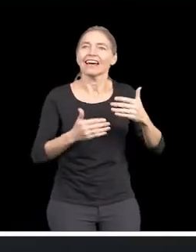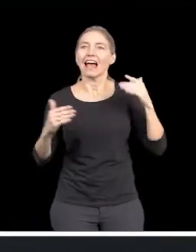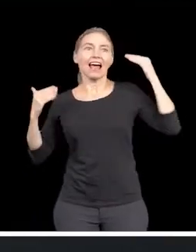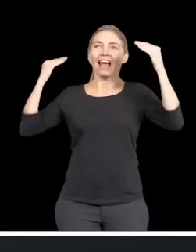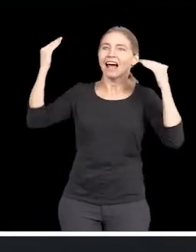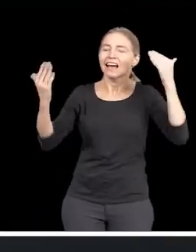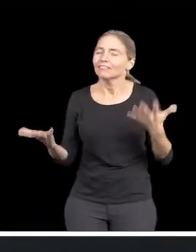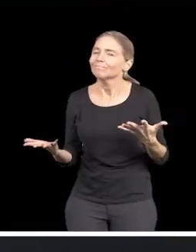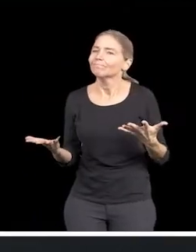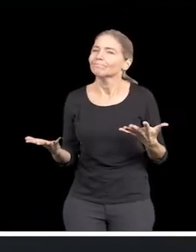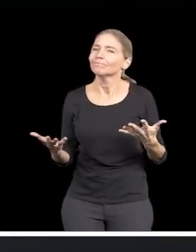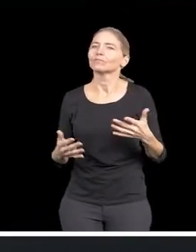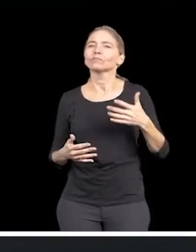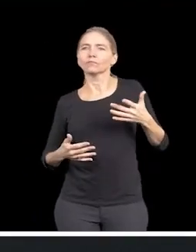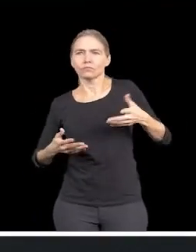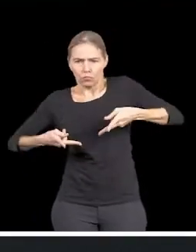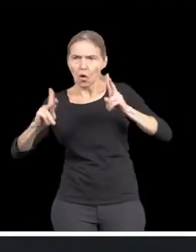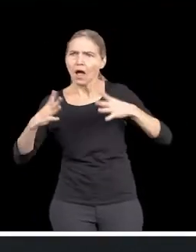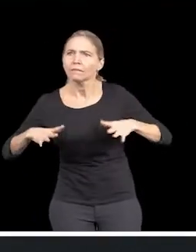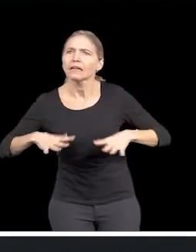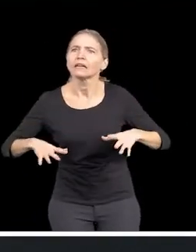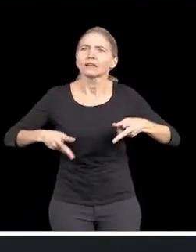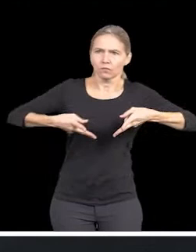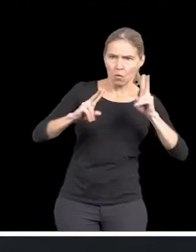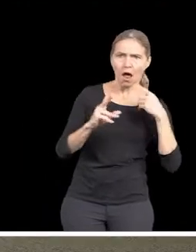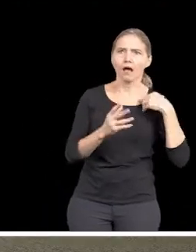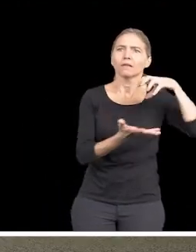droit d'être vêtu et tu as le droit d'avoir un chez-toi pour dormir.